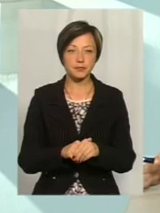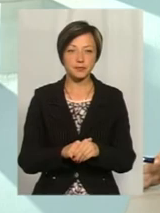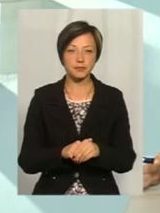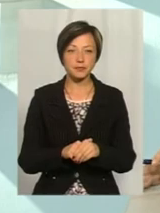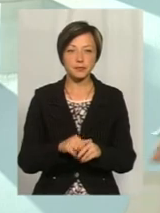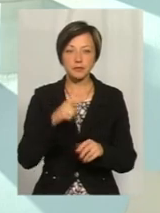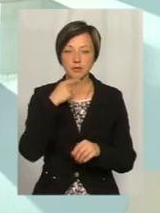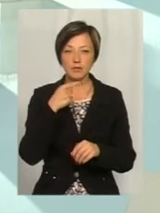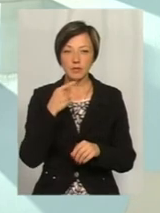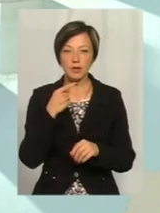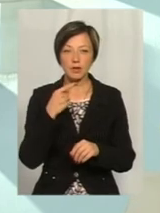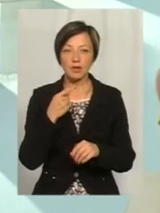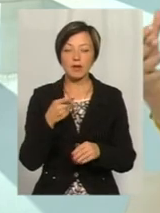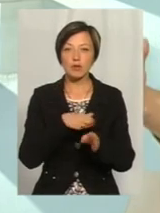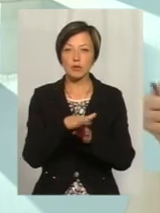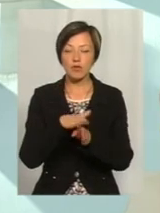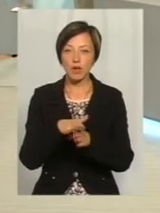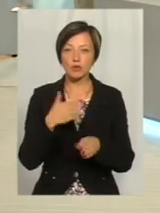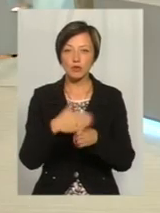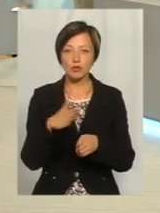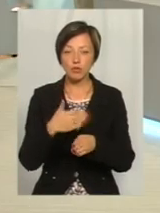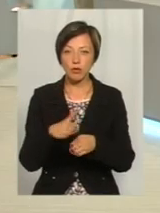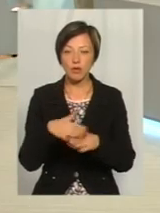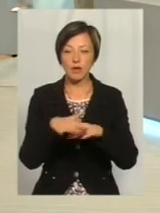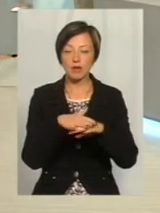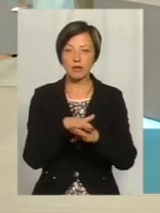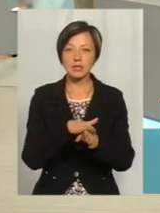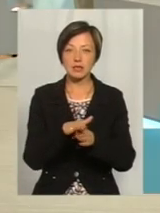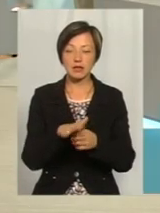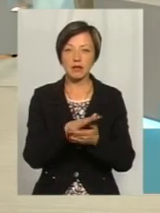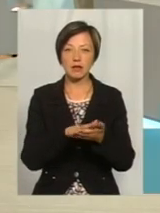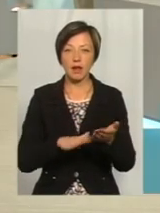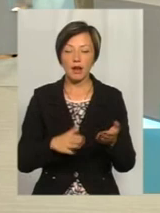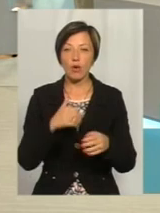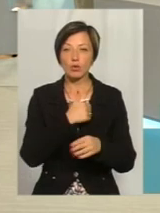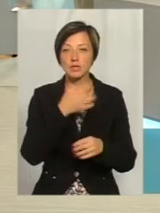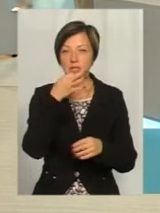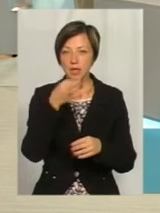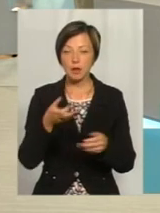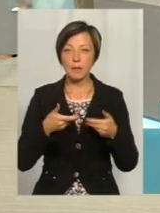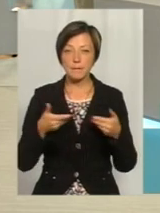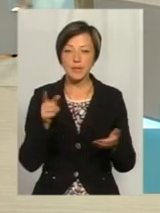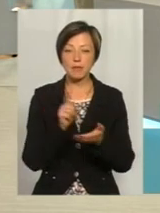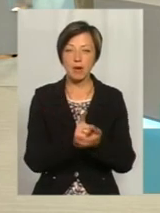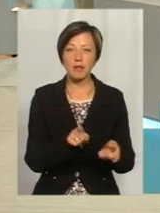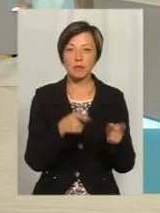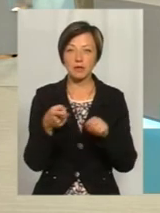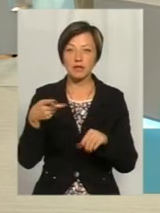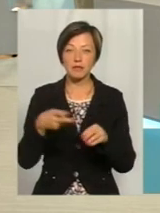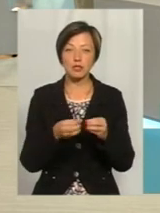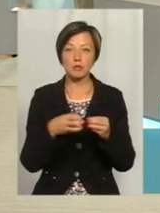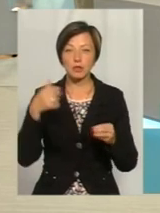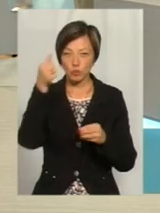Він говорив, що якби це все відбувалося поступово, ринок би наситився і так далі. Я хочу сказати, що ми мали перейти ще в 2015